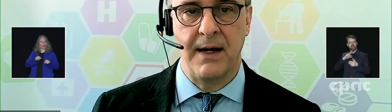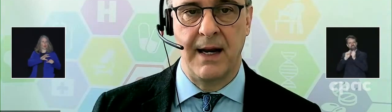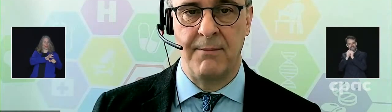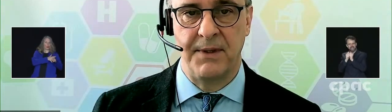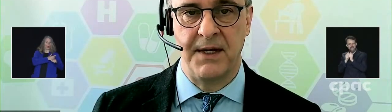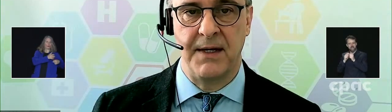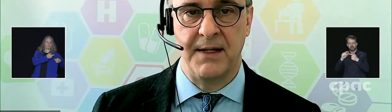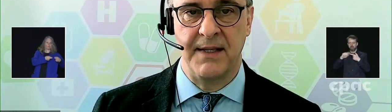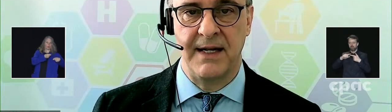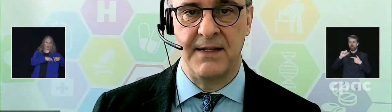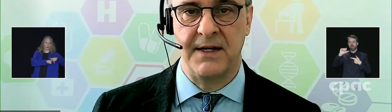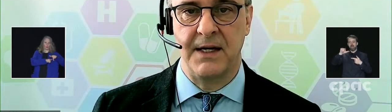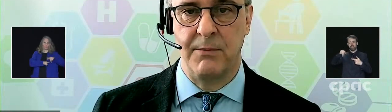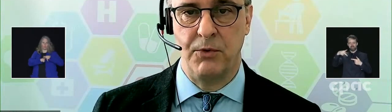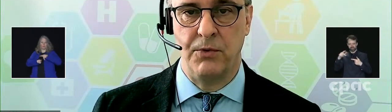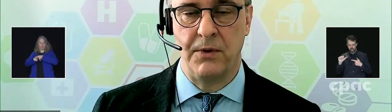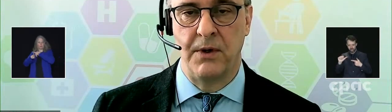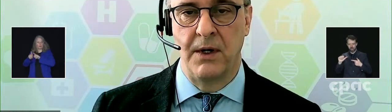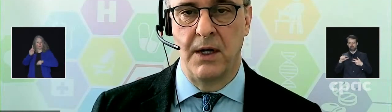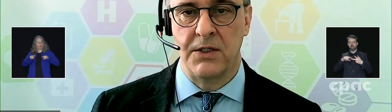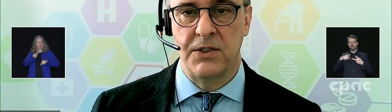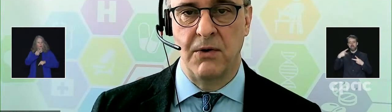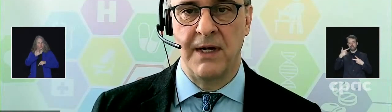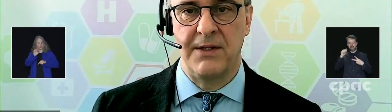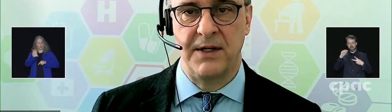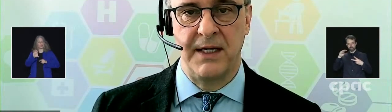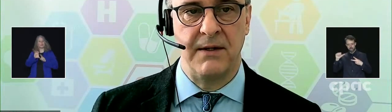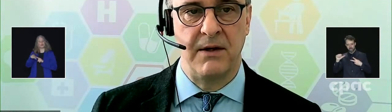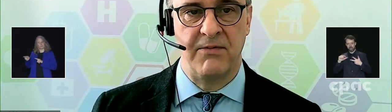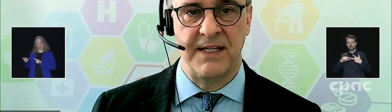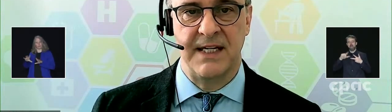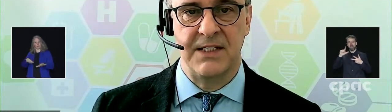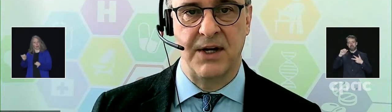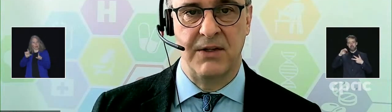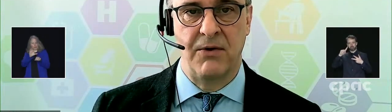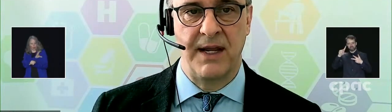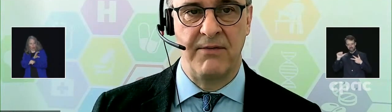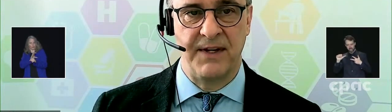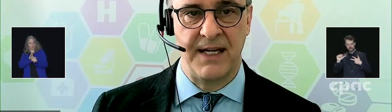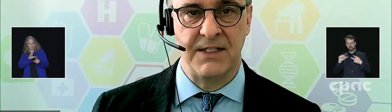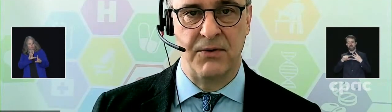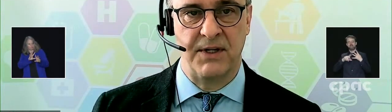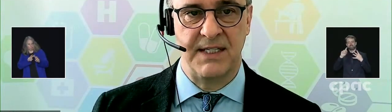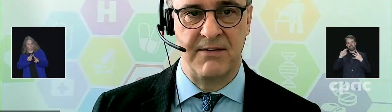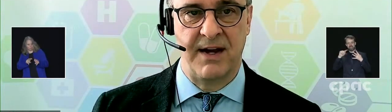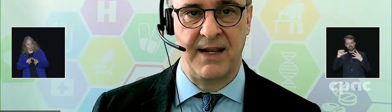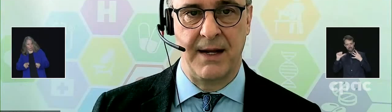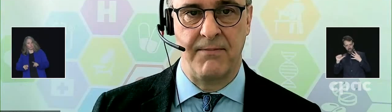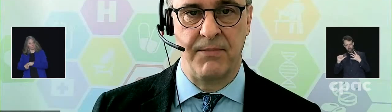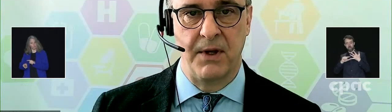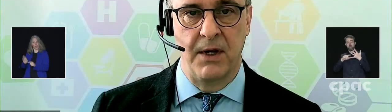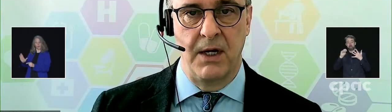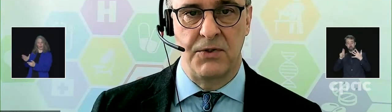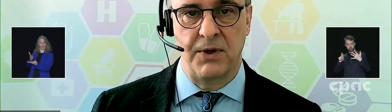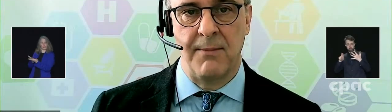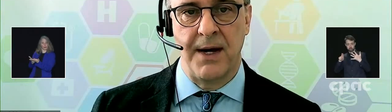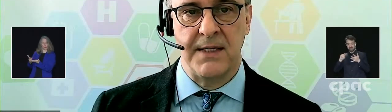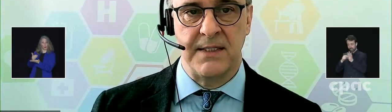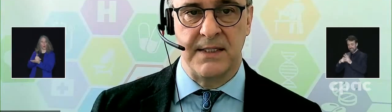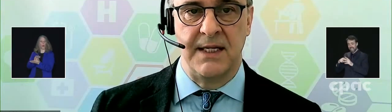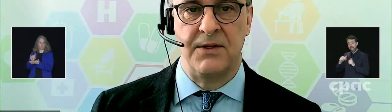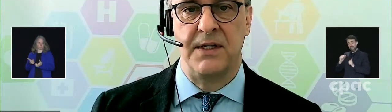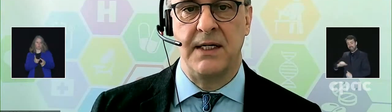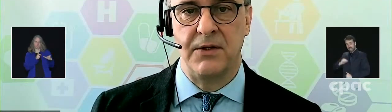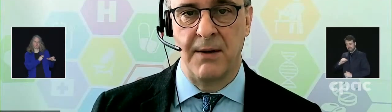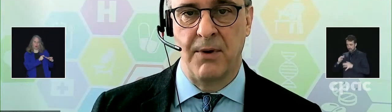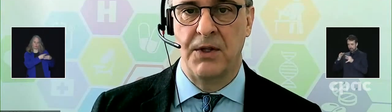Gamma, Lambda, Delta et Mu. Selon les données, le vaccin serait donc efficace contre ces variants. Sur la